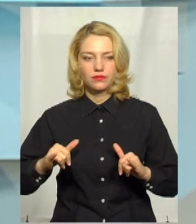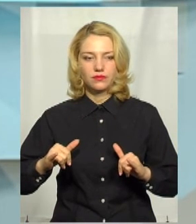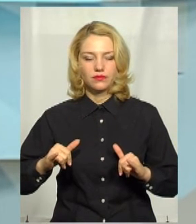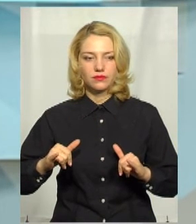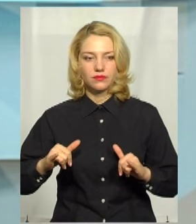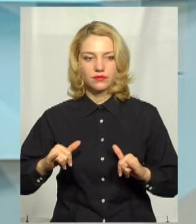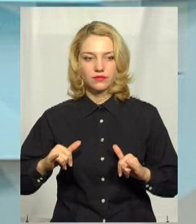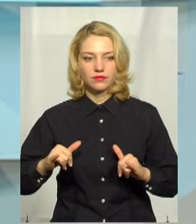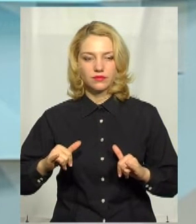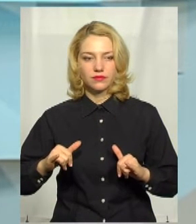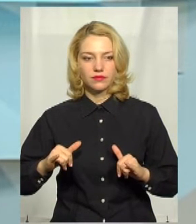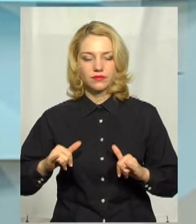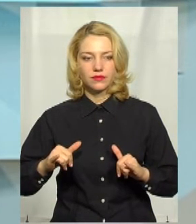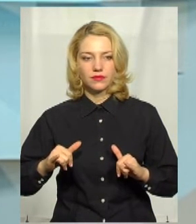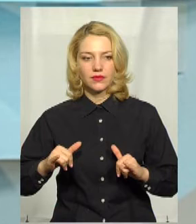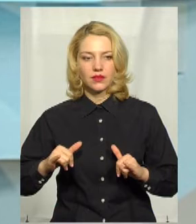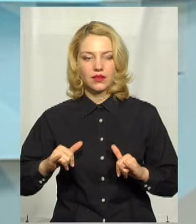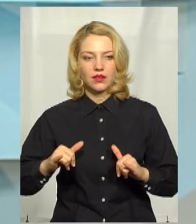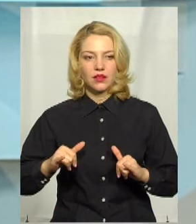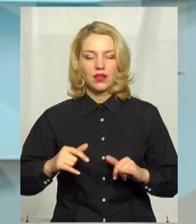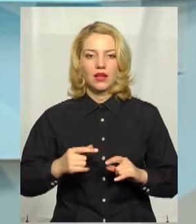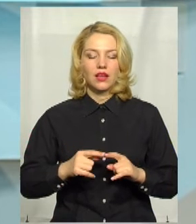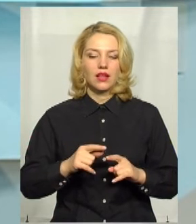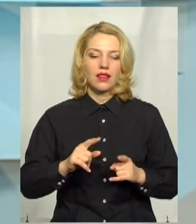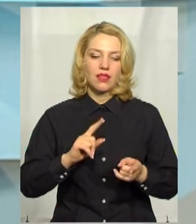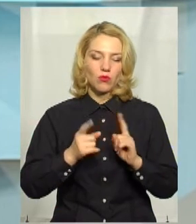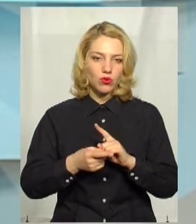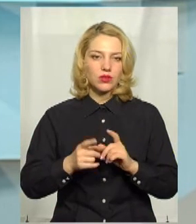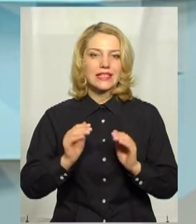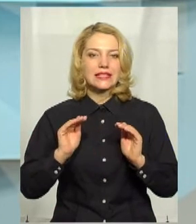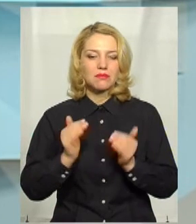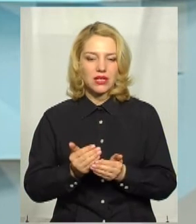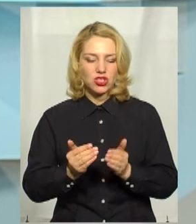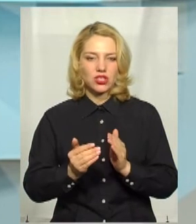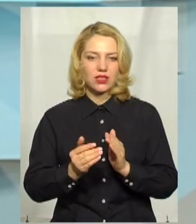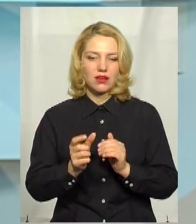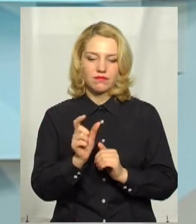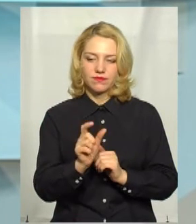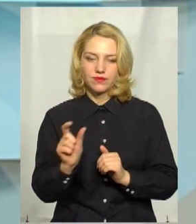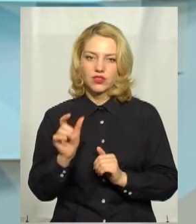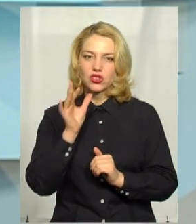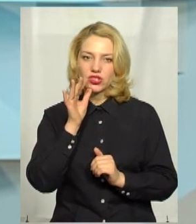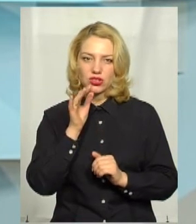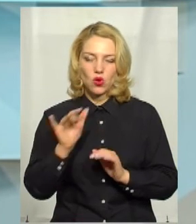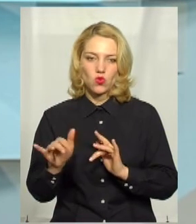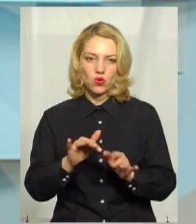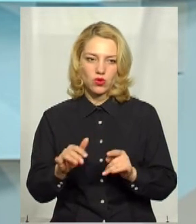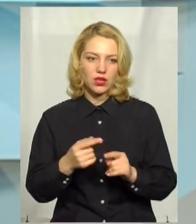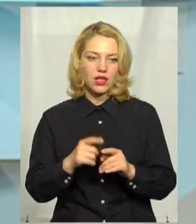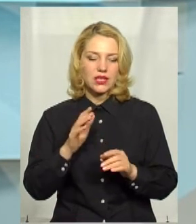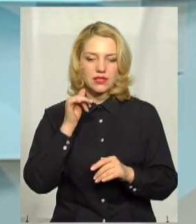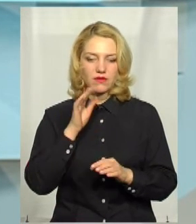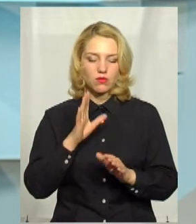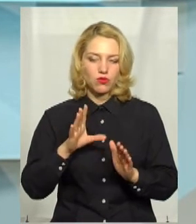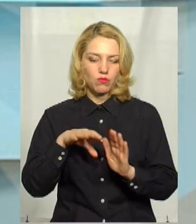точніше, не збільшення, а зменшення інтервалу руху. Завтра буде запроваджений такий варіант,